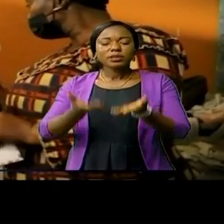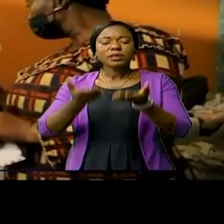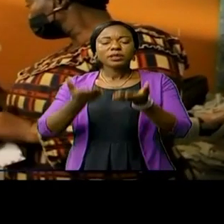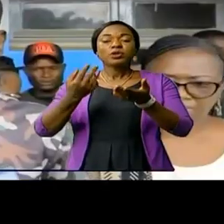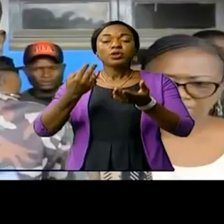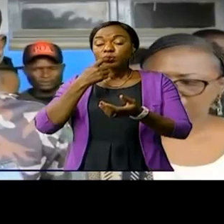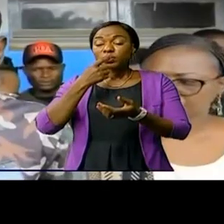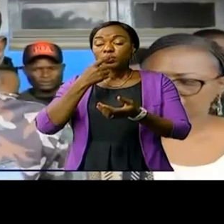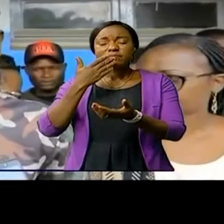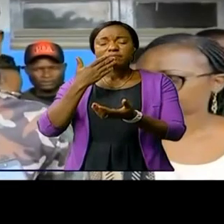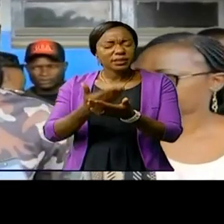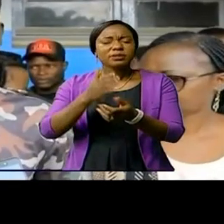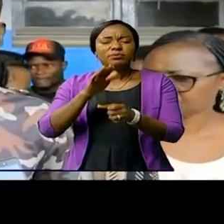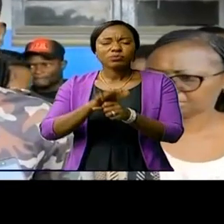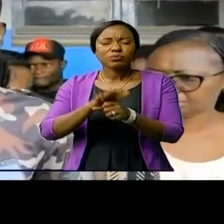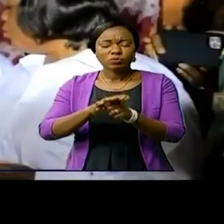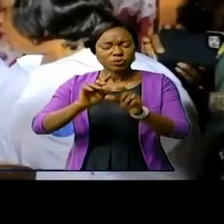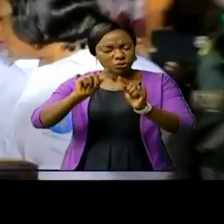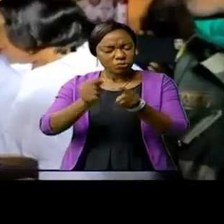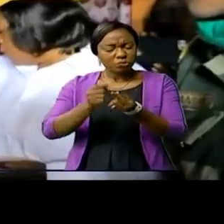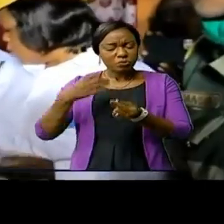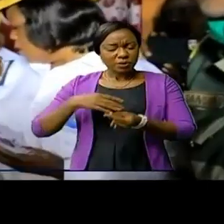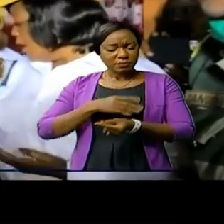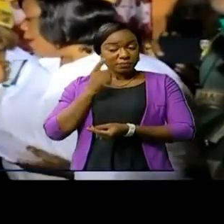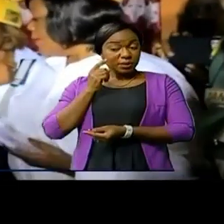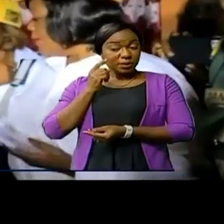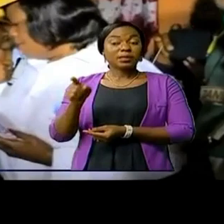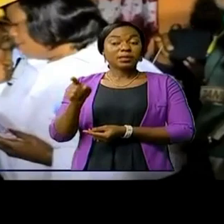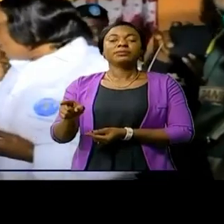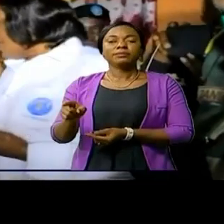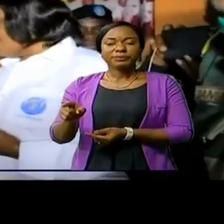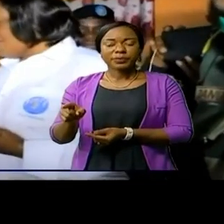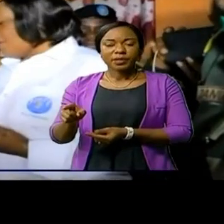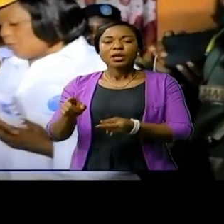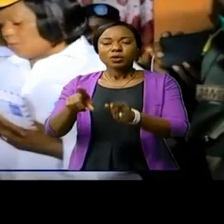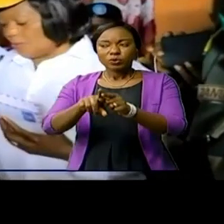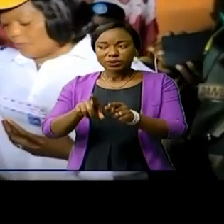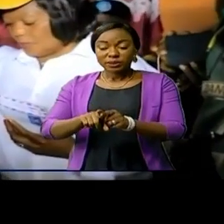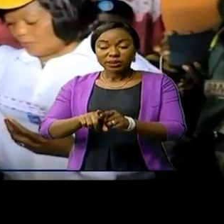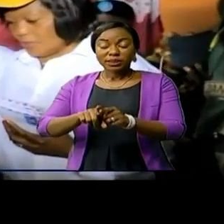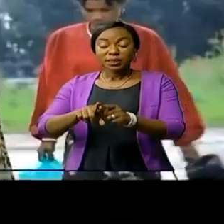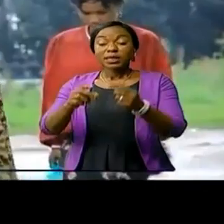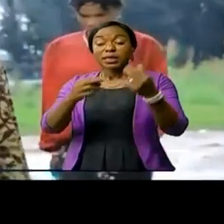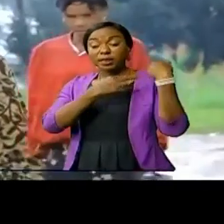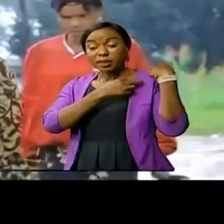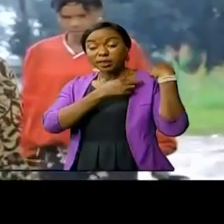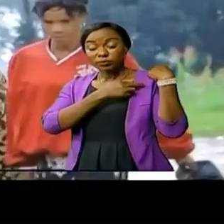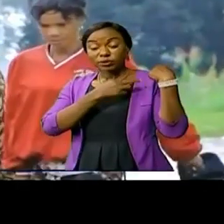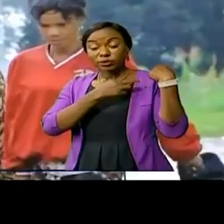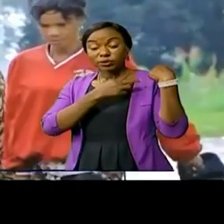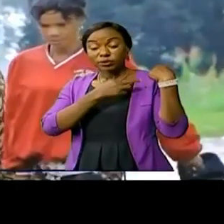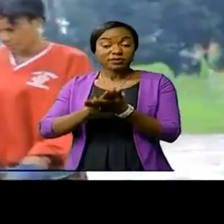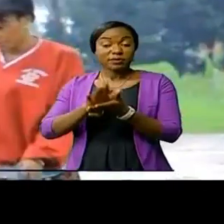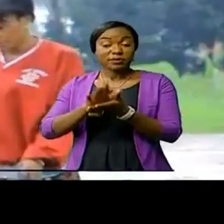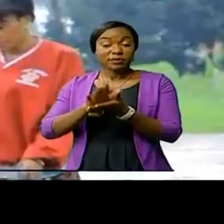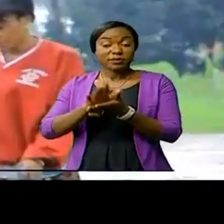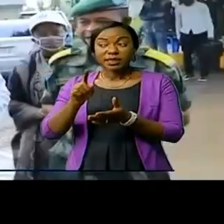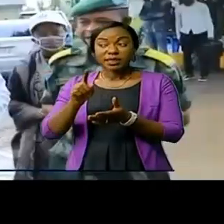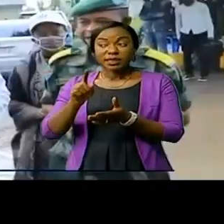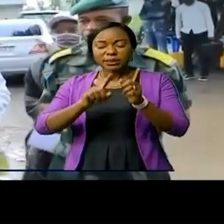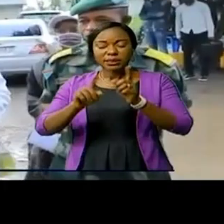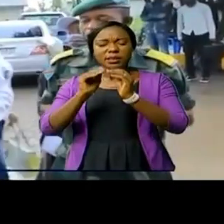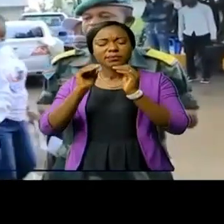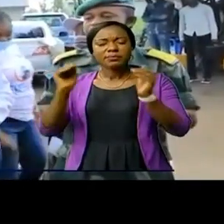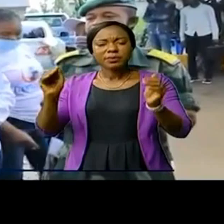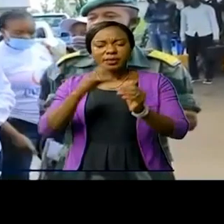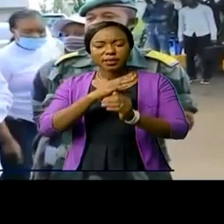Mme Théry, Théry Olinga, chef de la délégation, inscrit cette visite sous le signe de la paix, de compassion